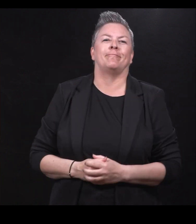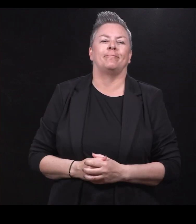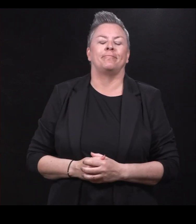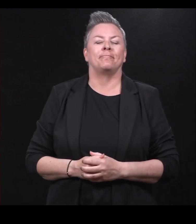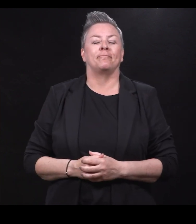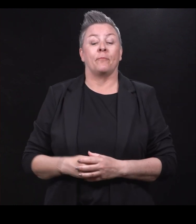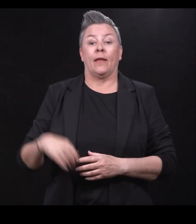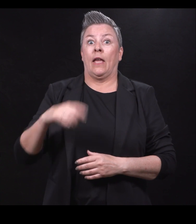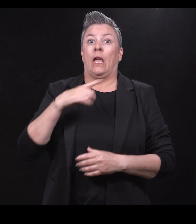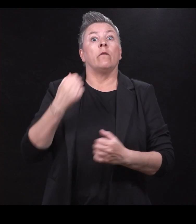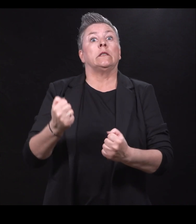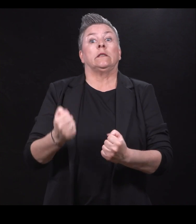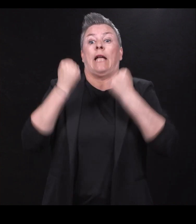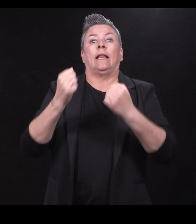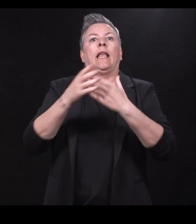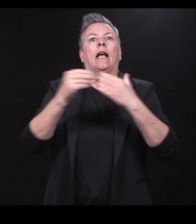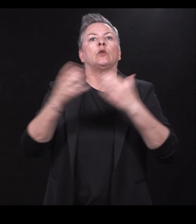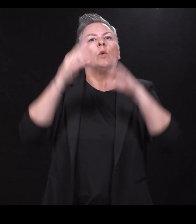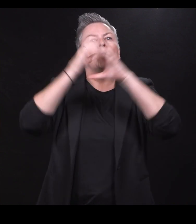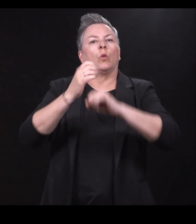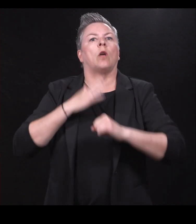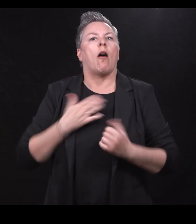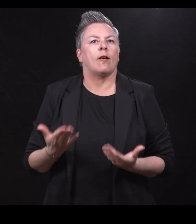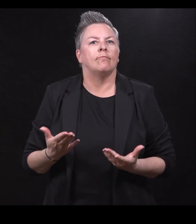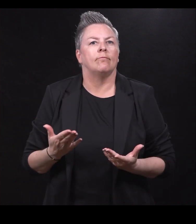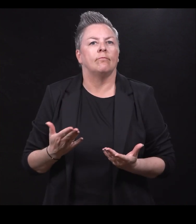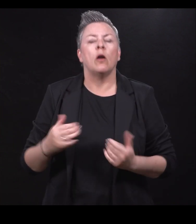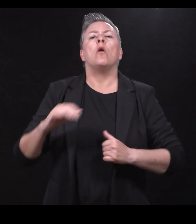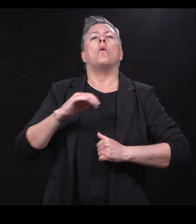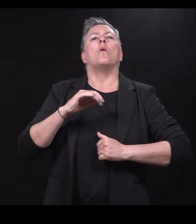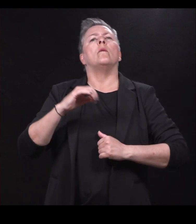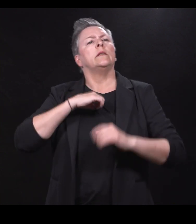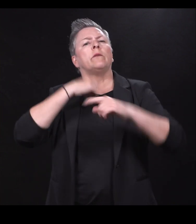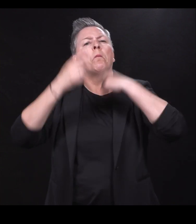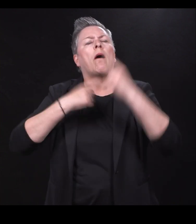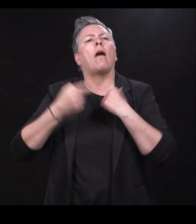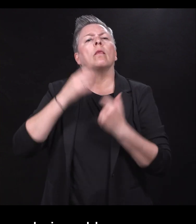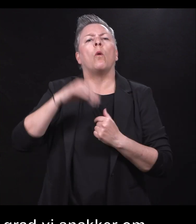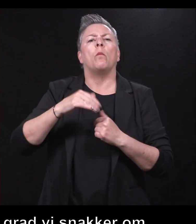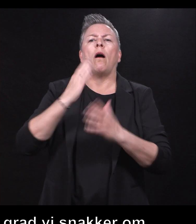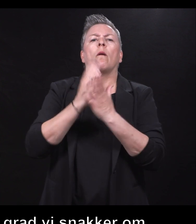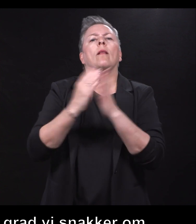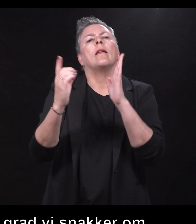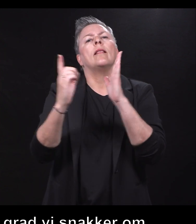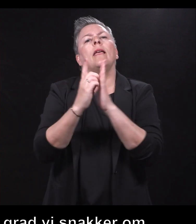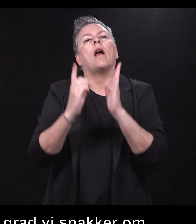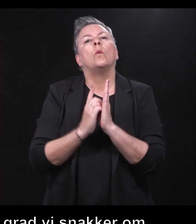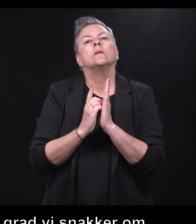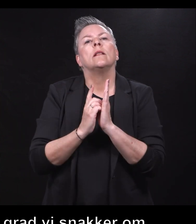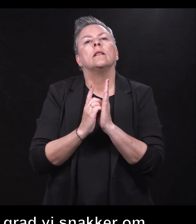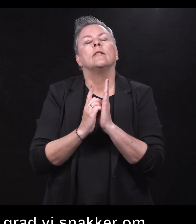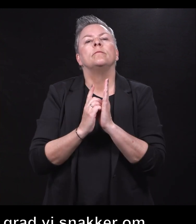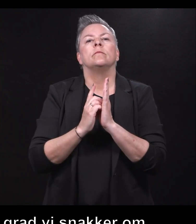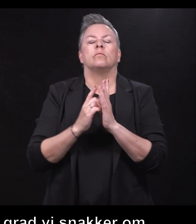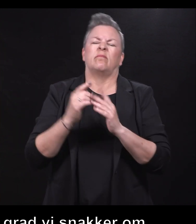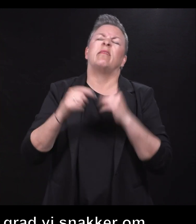sterkt ressursfokus, og i den grad vi snakker om selve diagnosen, det gjør vi i sånne sammenheng